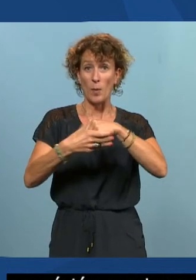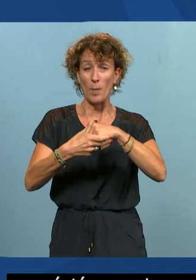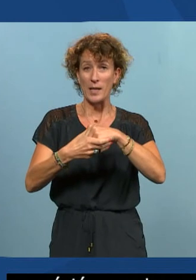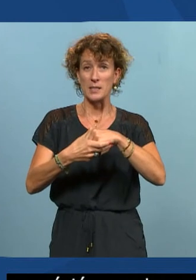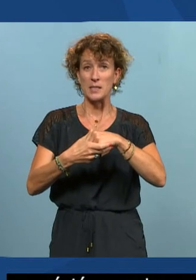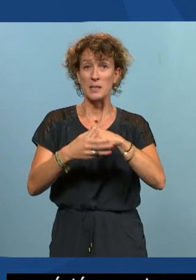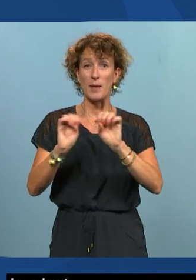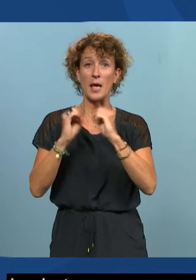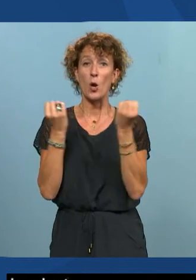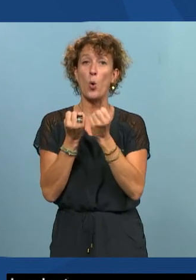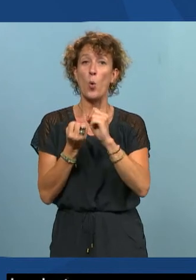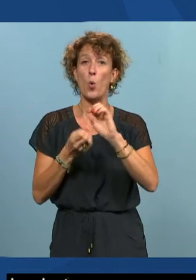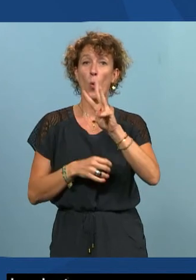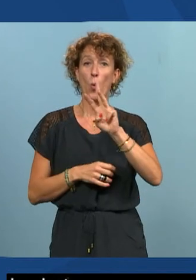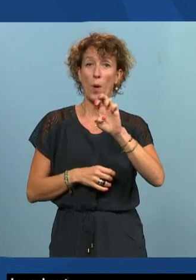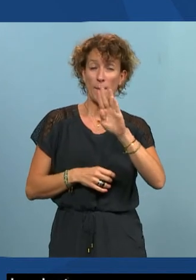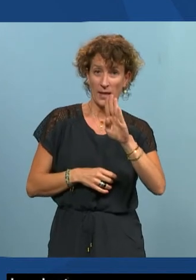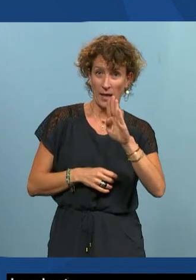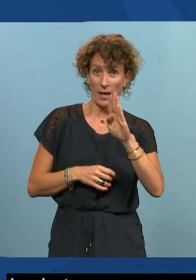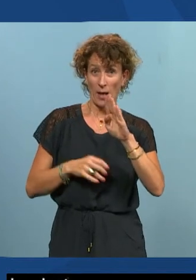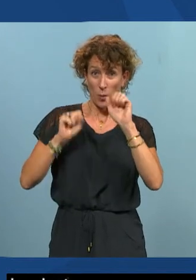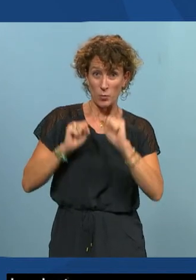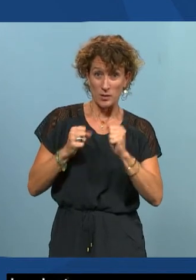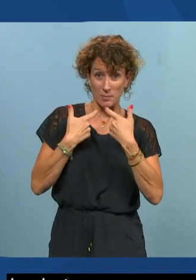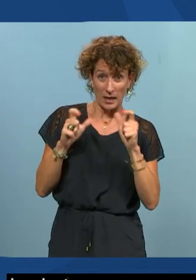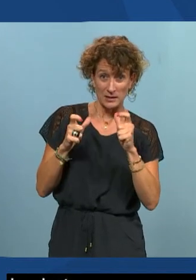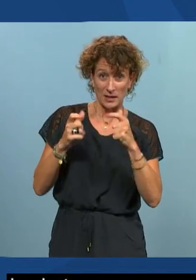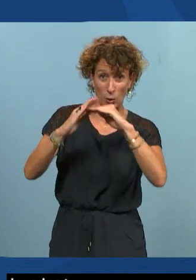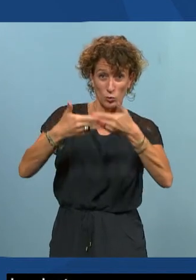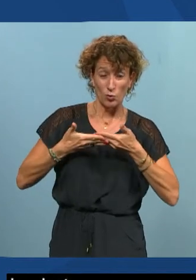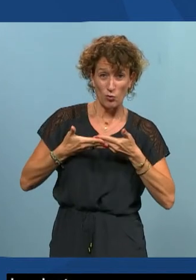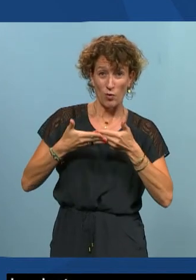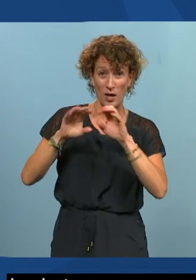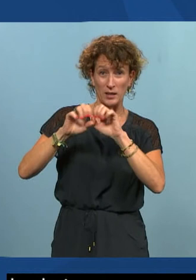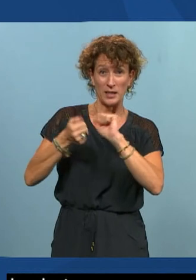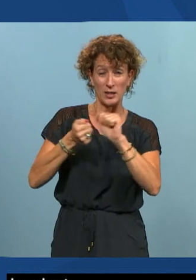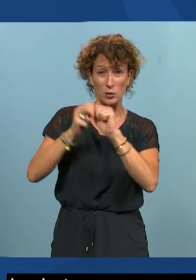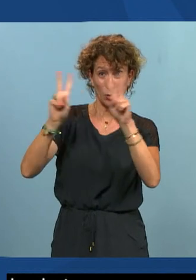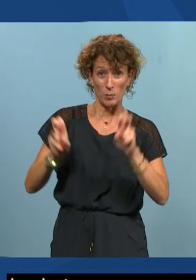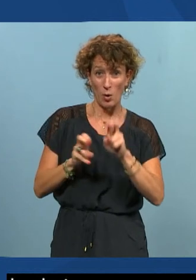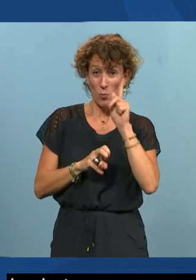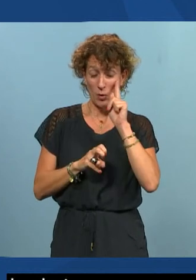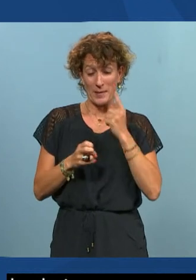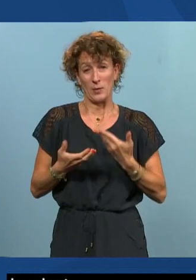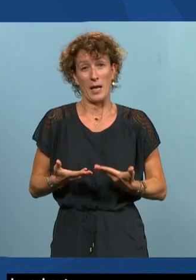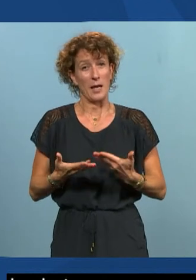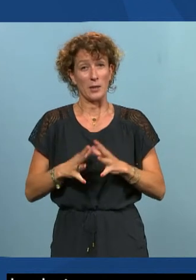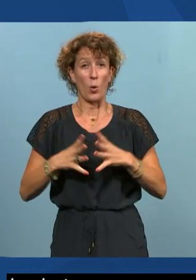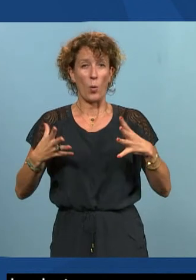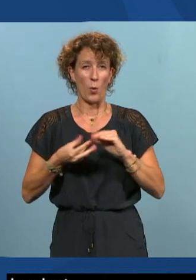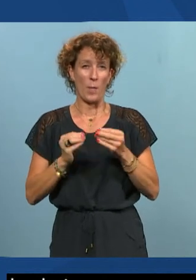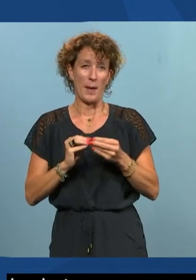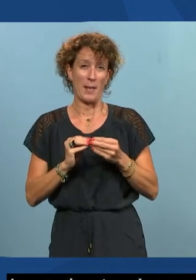recevoir les documents sachant que côté diffusion on a eu quand même des problèmes de gros problèmes